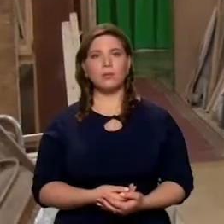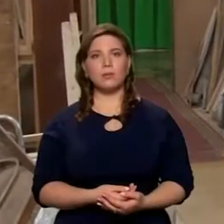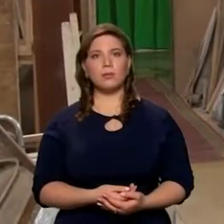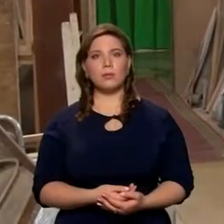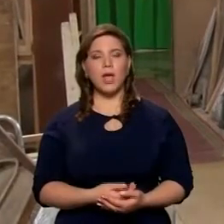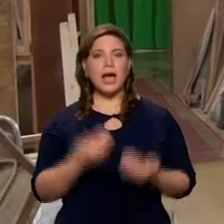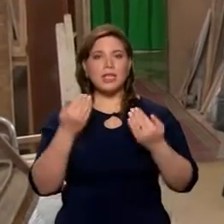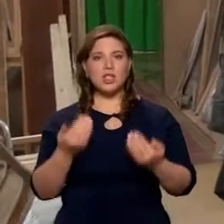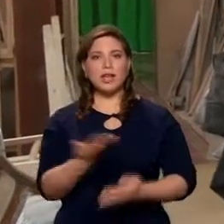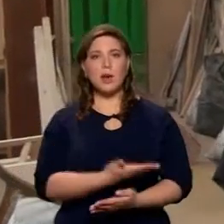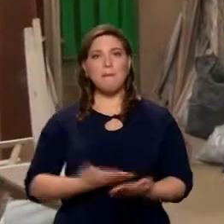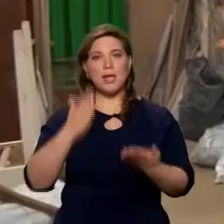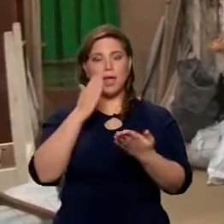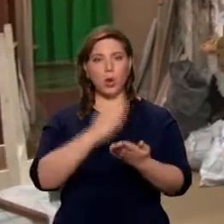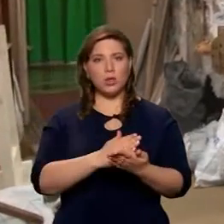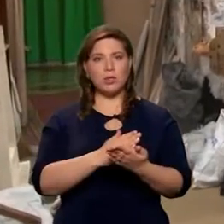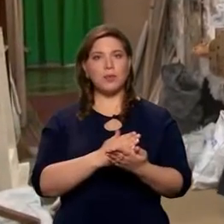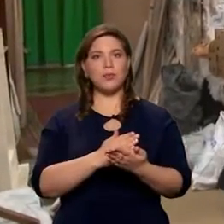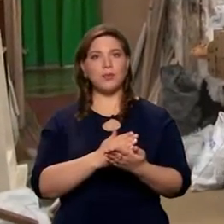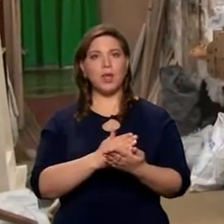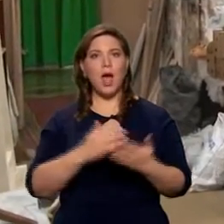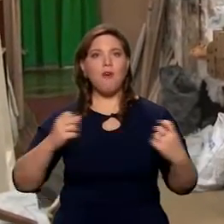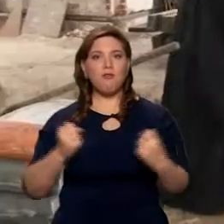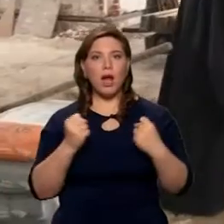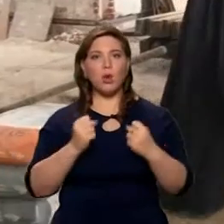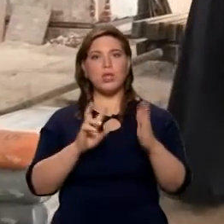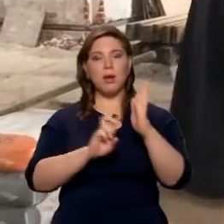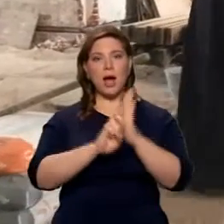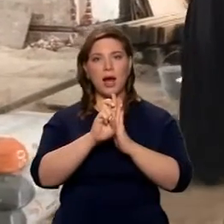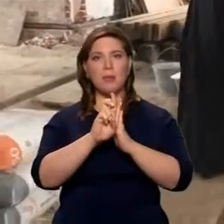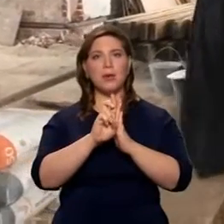А сейчас мы находимся в холодном храме.